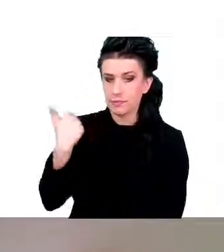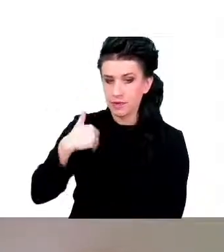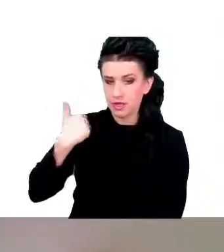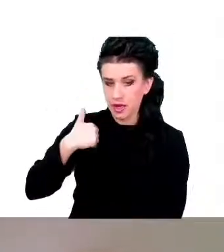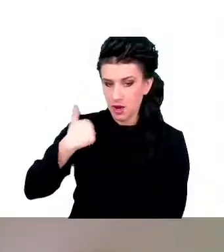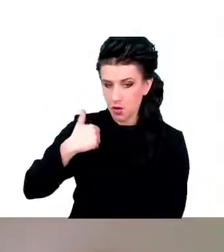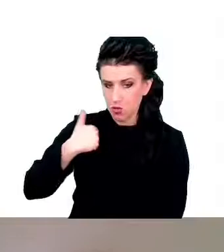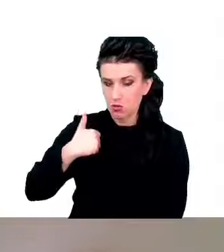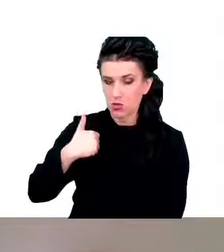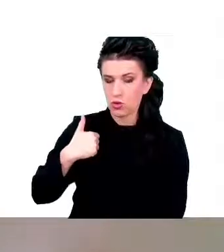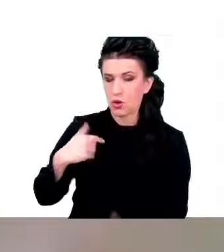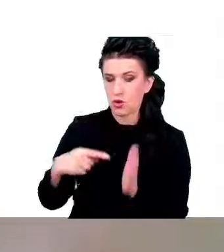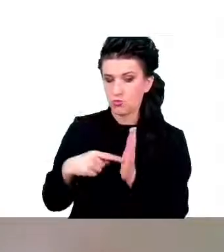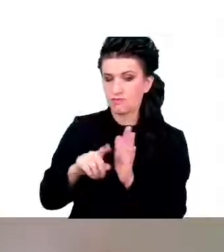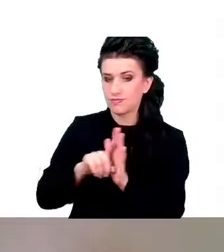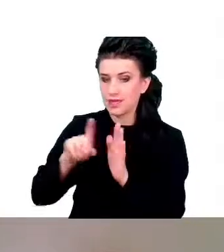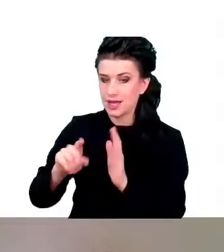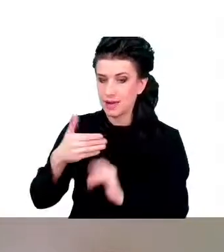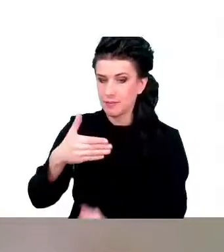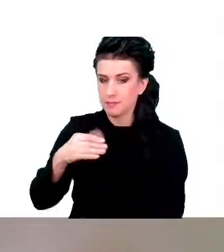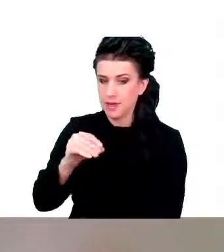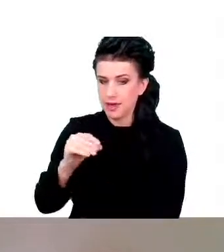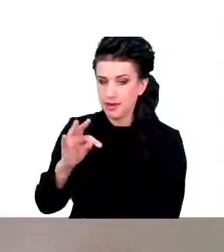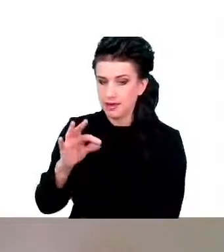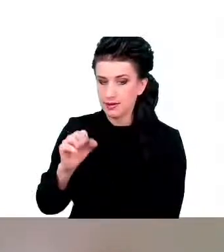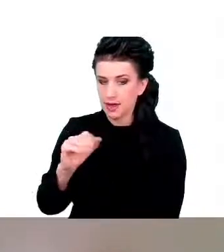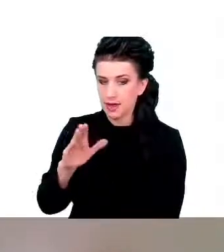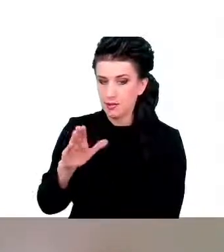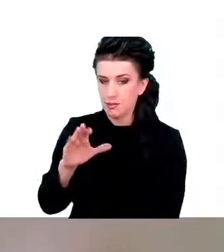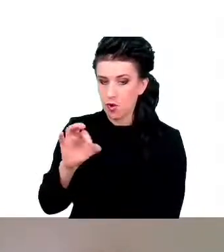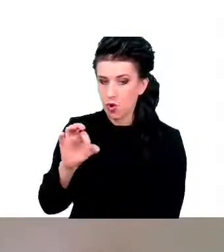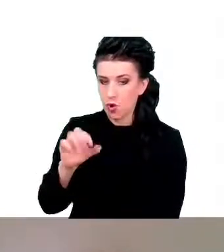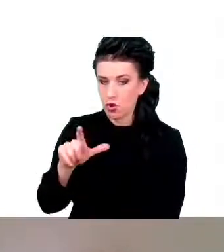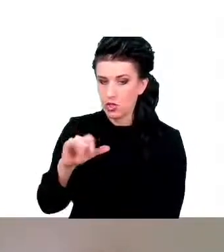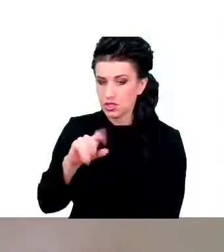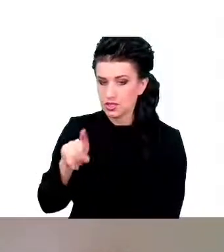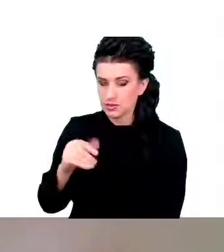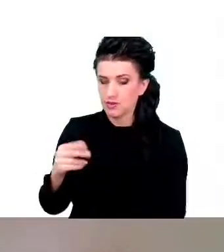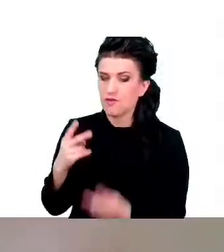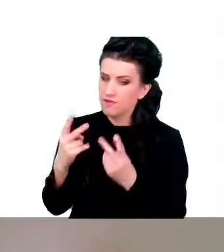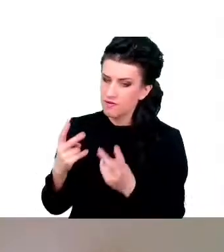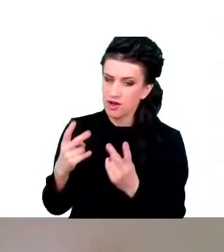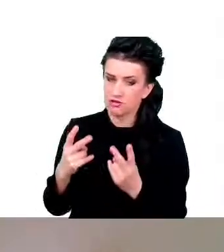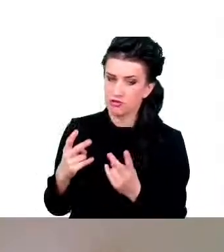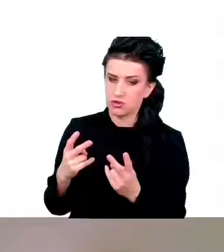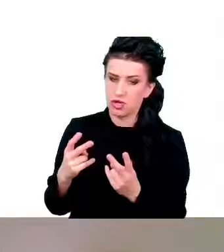jest dla tego metabolizmu bardzo ważne, to jest białko mTOR. kinaza.